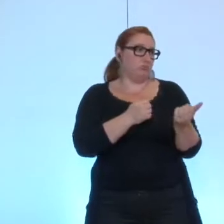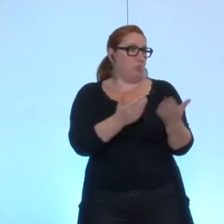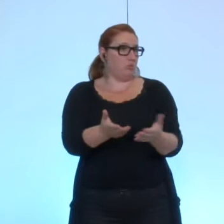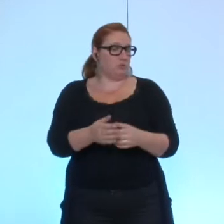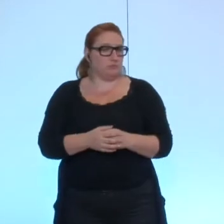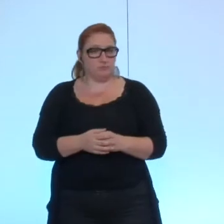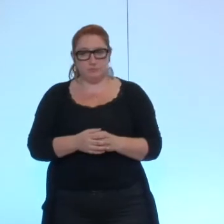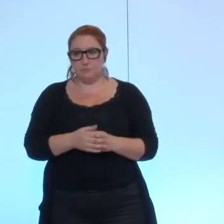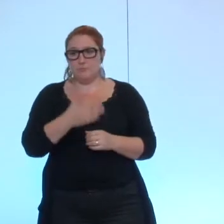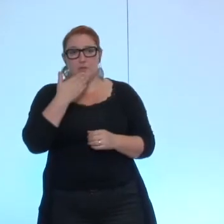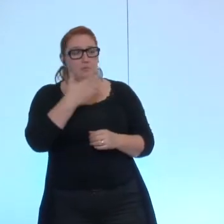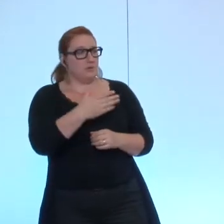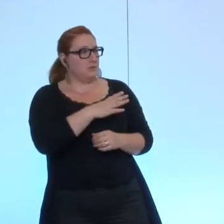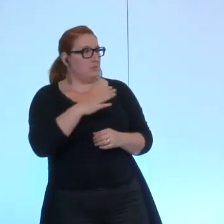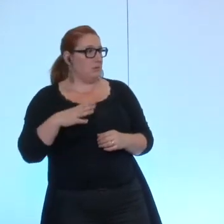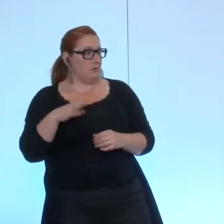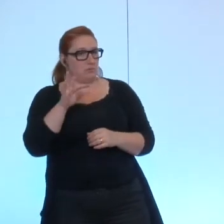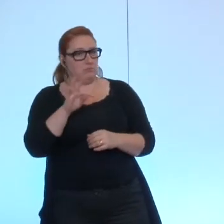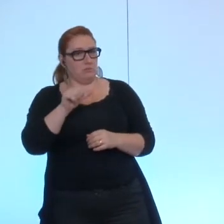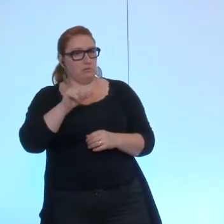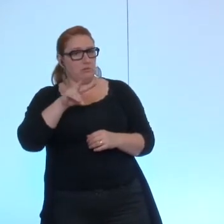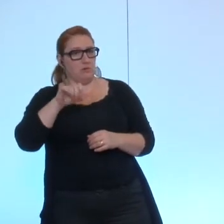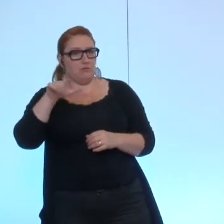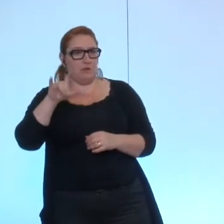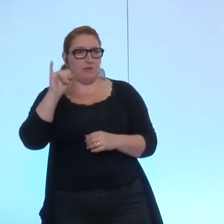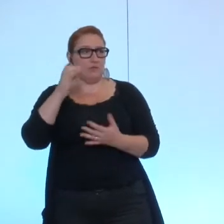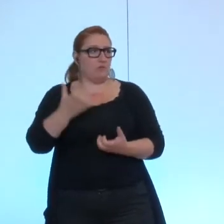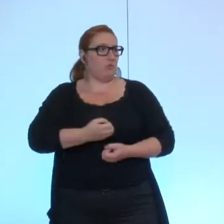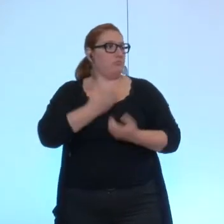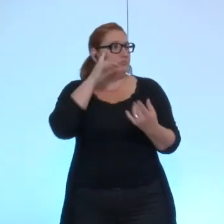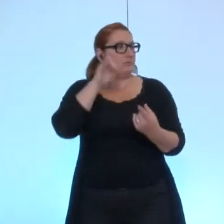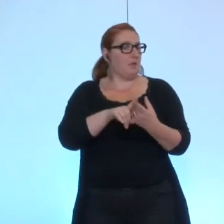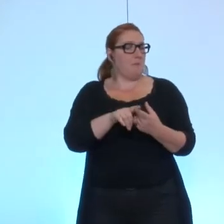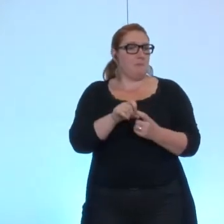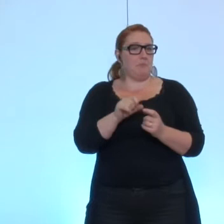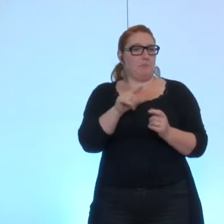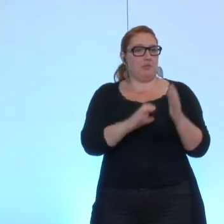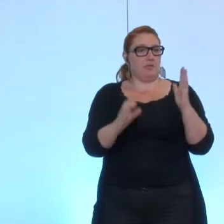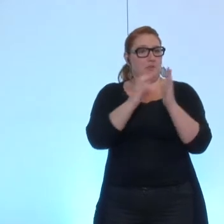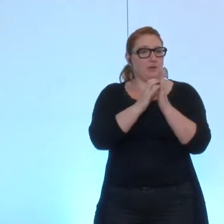Merci, Madame Tavelle. Y a-t-il des prises de parole sur cette délibération ?